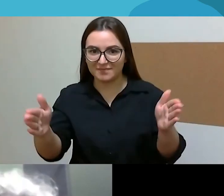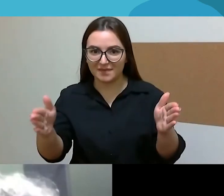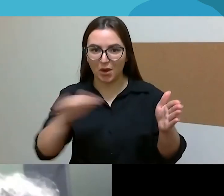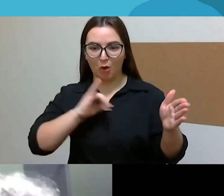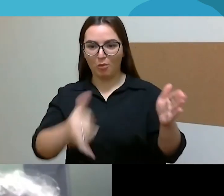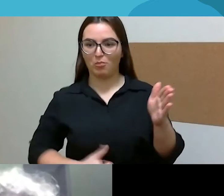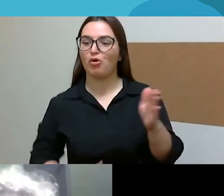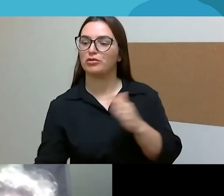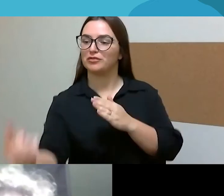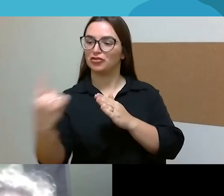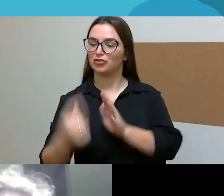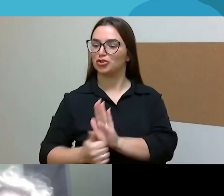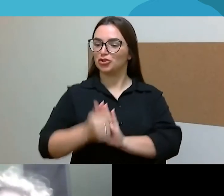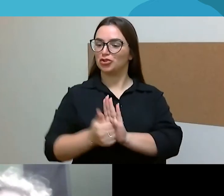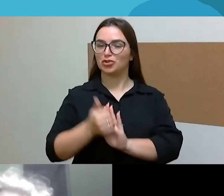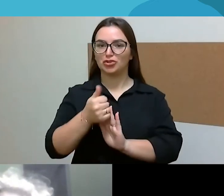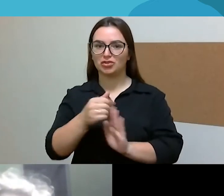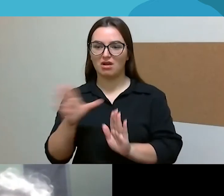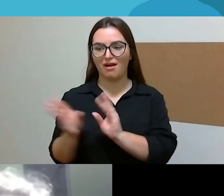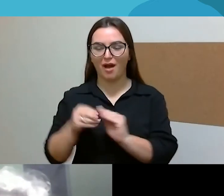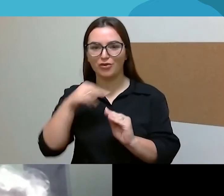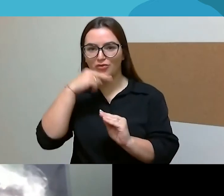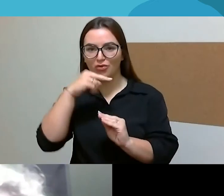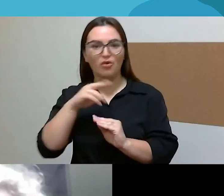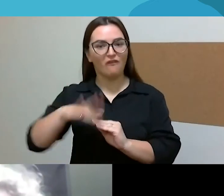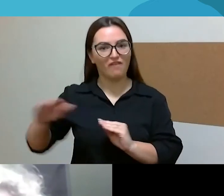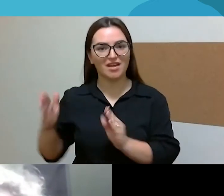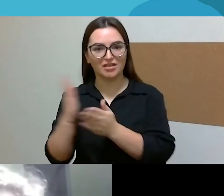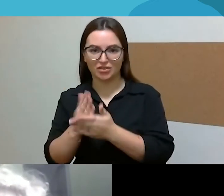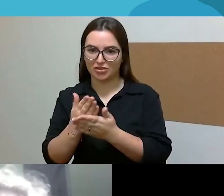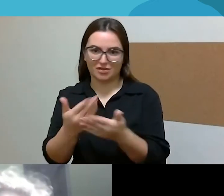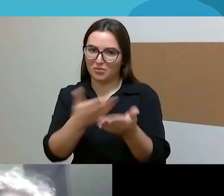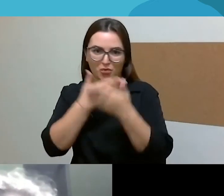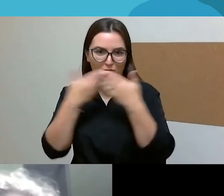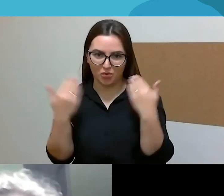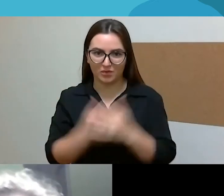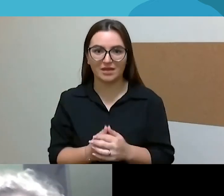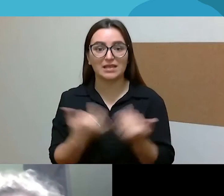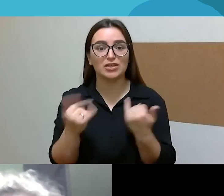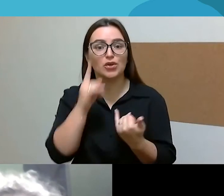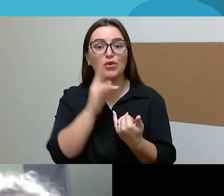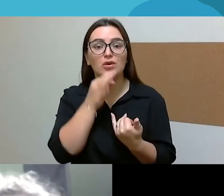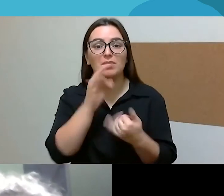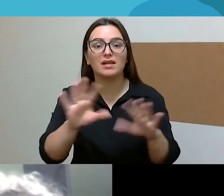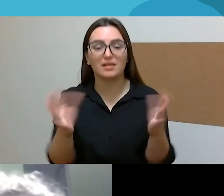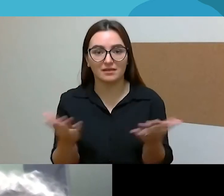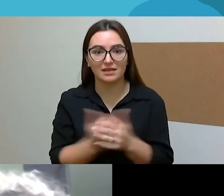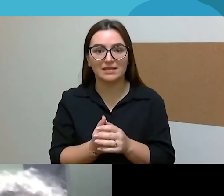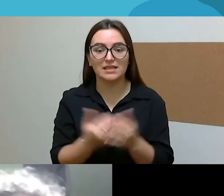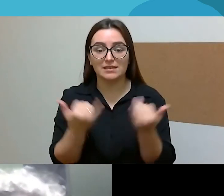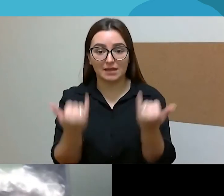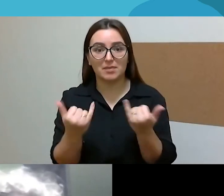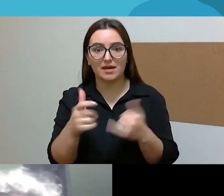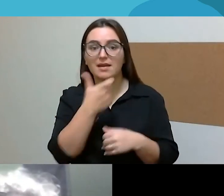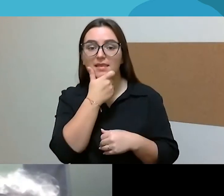pasidžiaugti juo. Aš tiesiog šito iki kenimu noriu pasakyti, kad tie, kurie dabar mūsų žiūri, tikrai gali